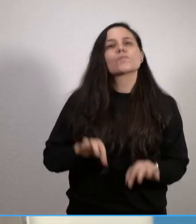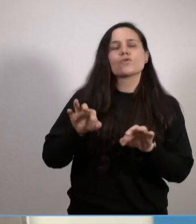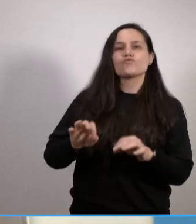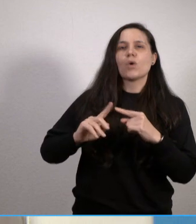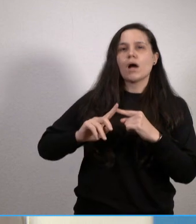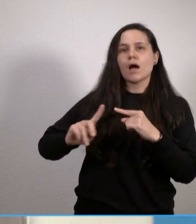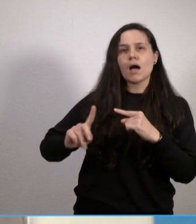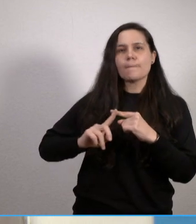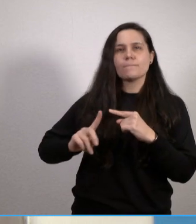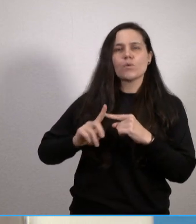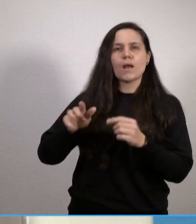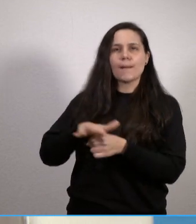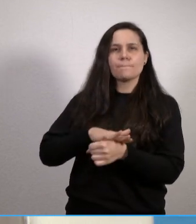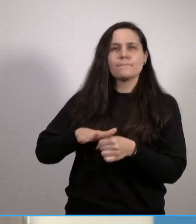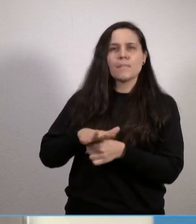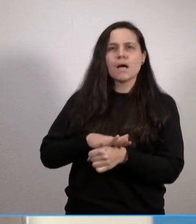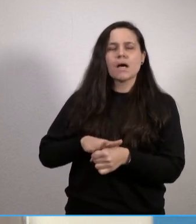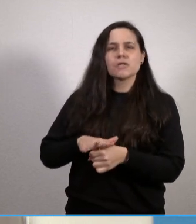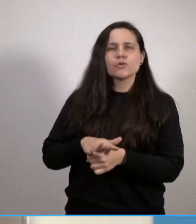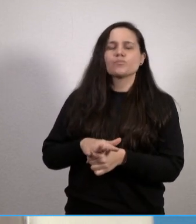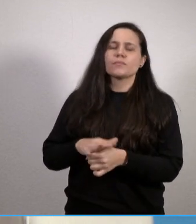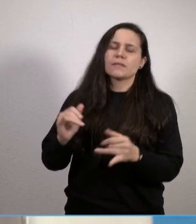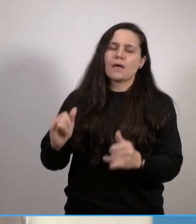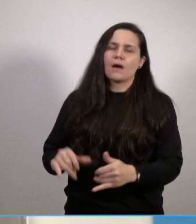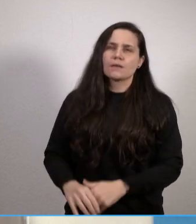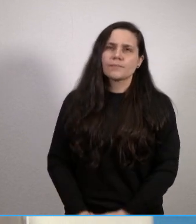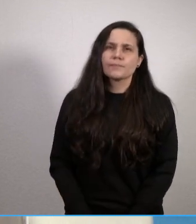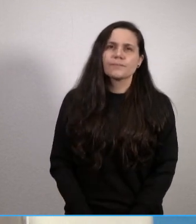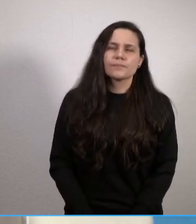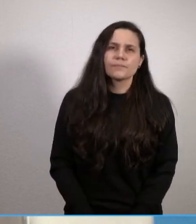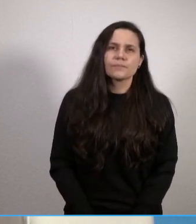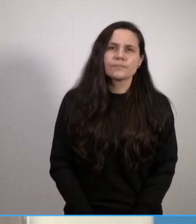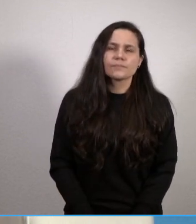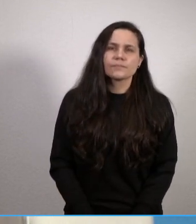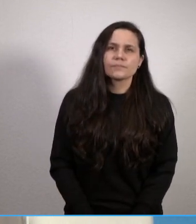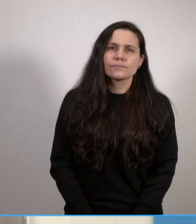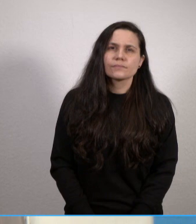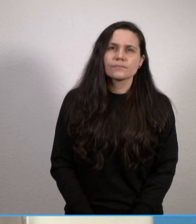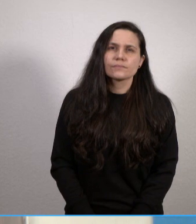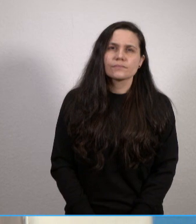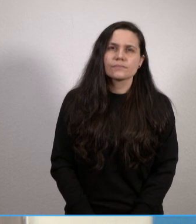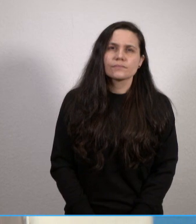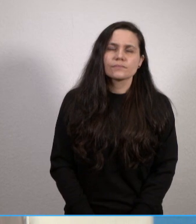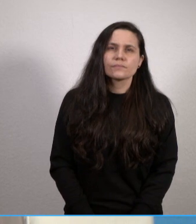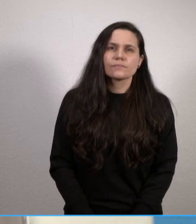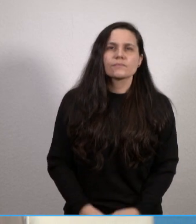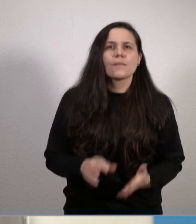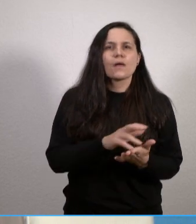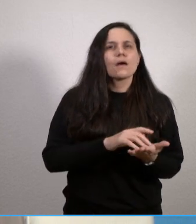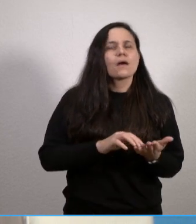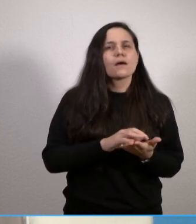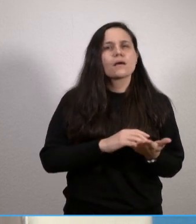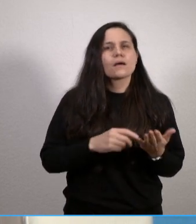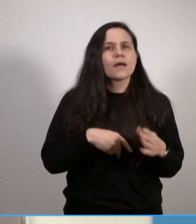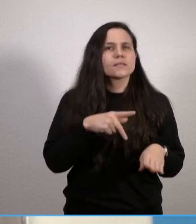der medizinischen Versorgung betrifft, würde ich ganz klar sagen, ja. Wir haben Auskünfte von der Kassenärztlichen Vereinigung